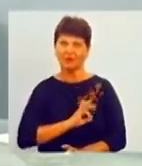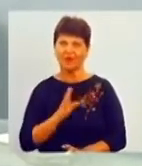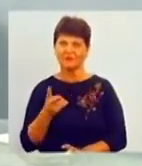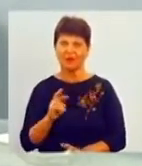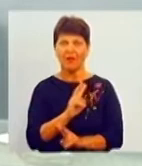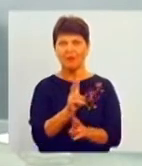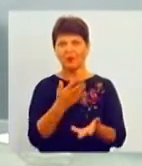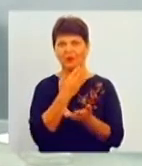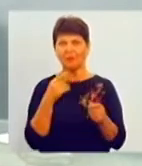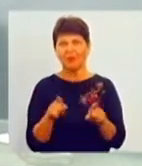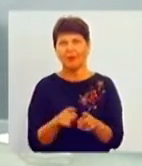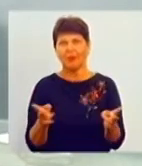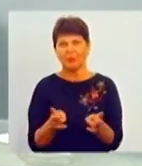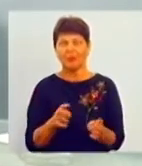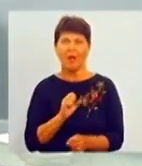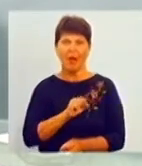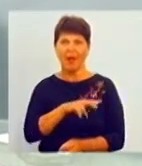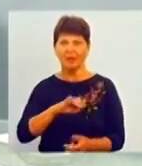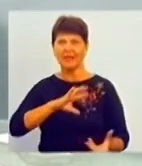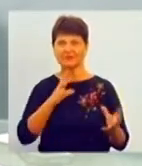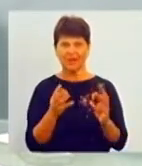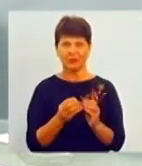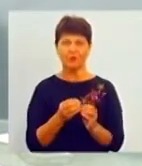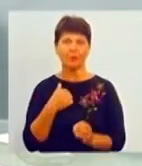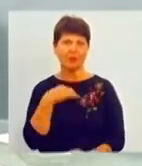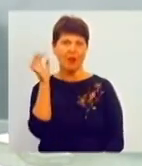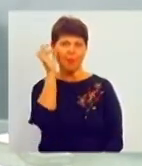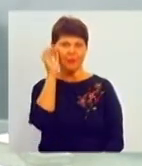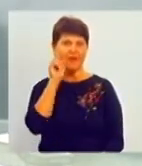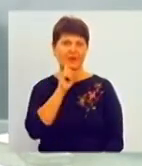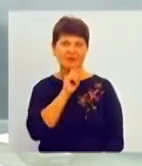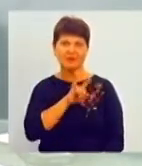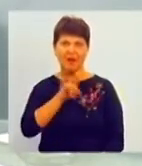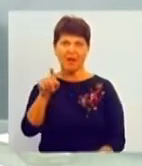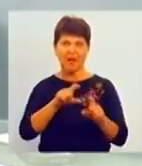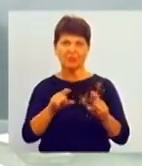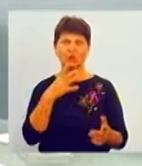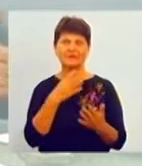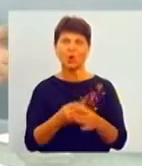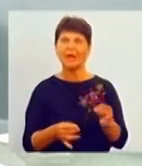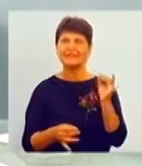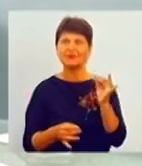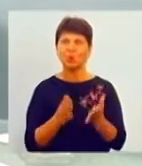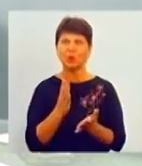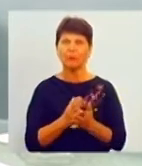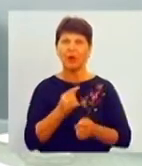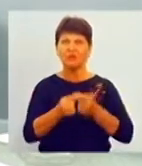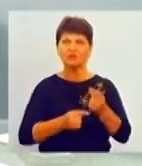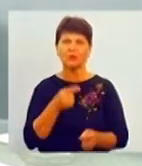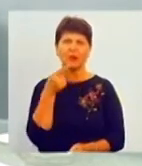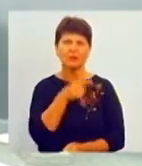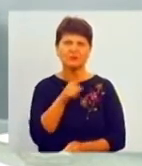когось немає такої потреби, але загалом, я пам'ятаю, вінницький аеропорт, який мав свою історію, коли проходили через нього тисячі